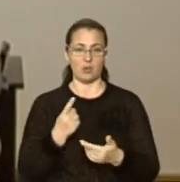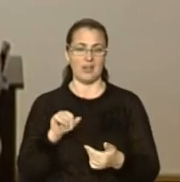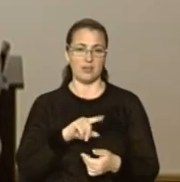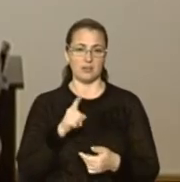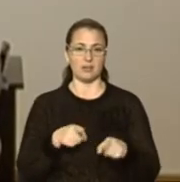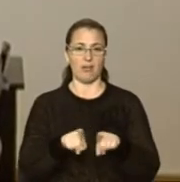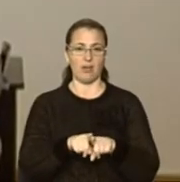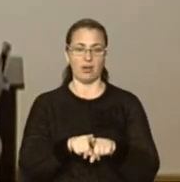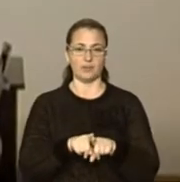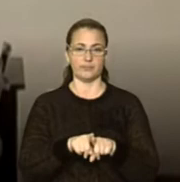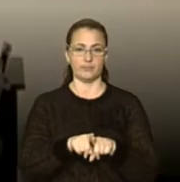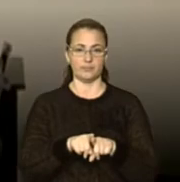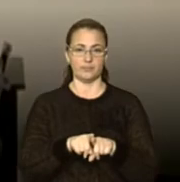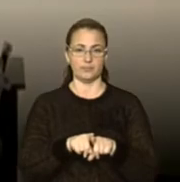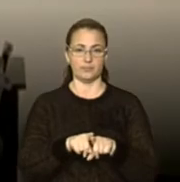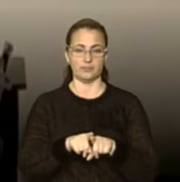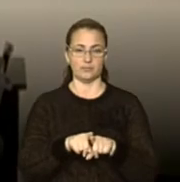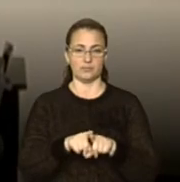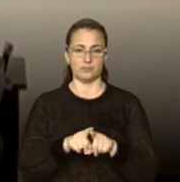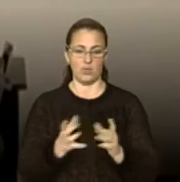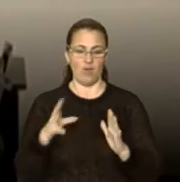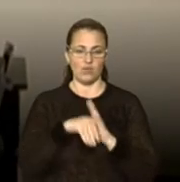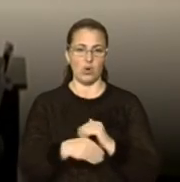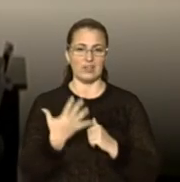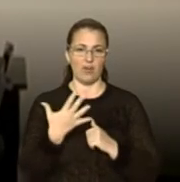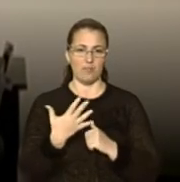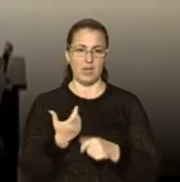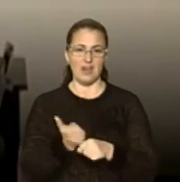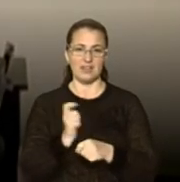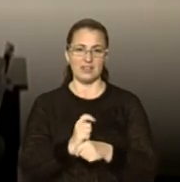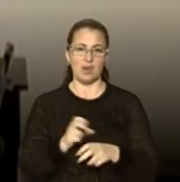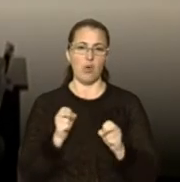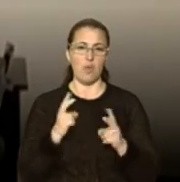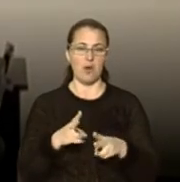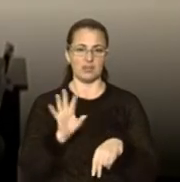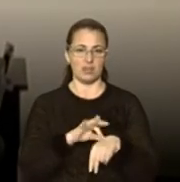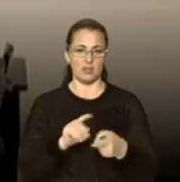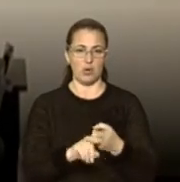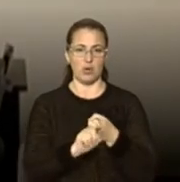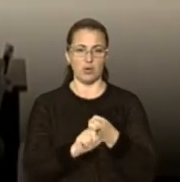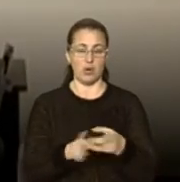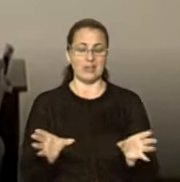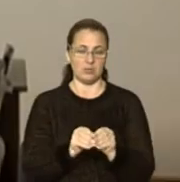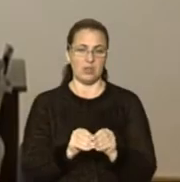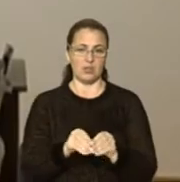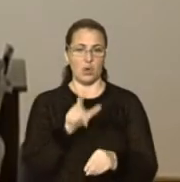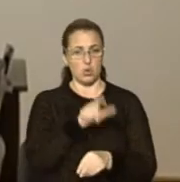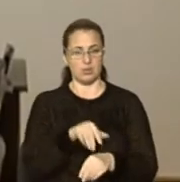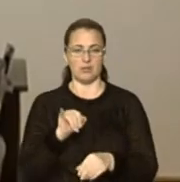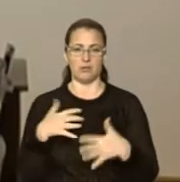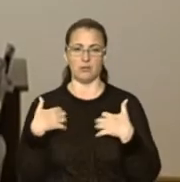таких, воно входить в п'ятірку, найбезпечніших інфекційних захворювань, спільних для людини та тварини.